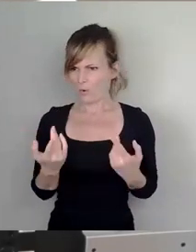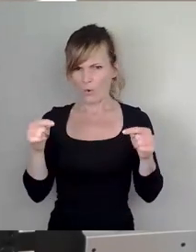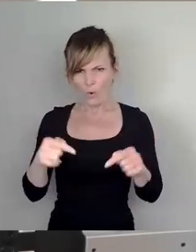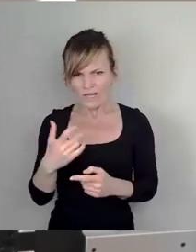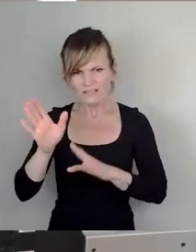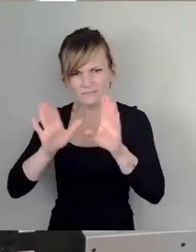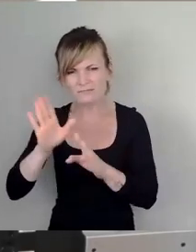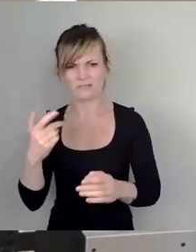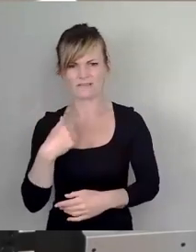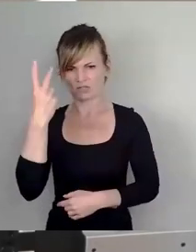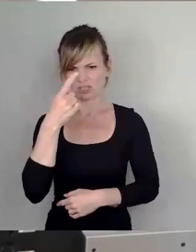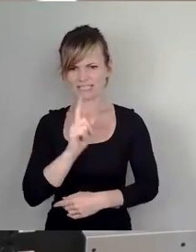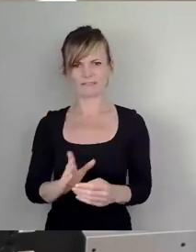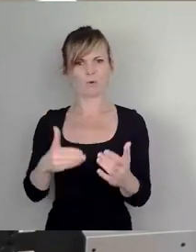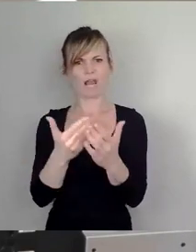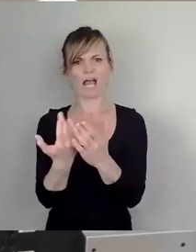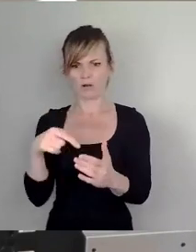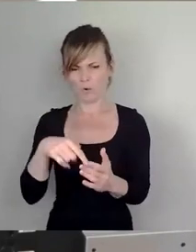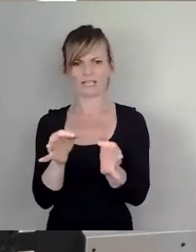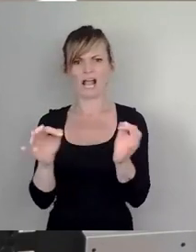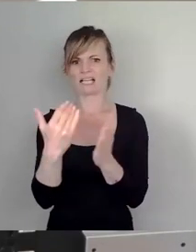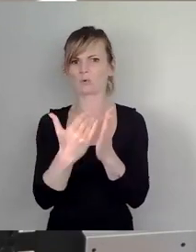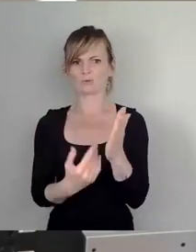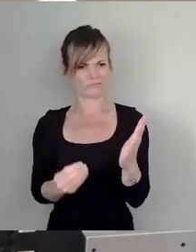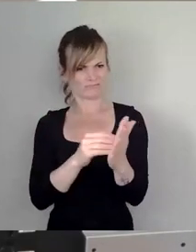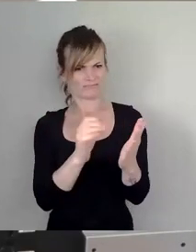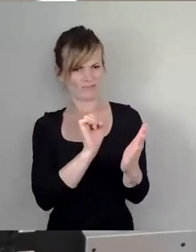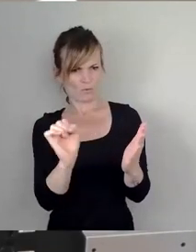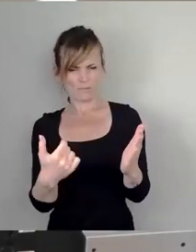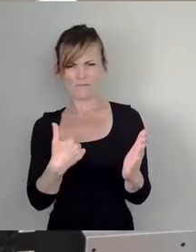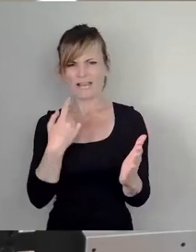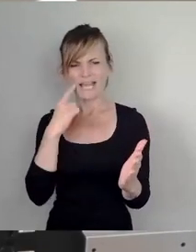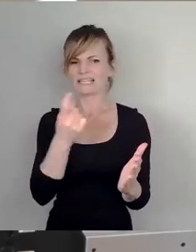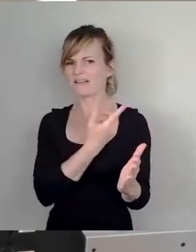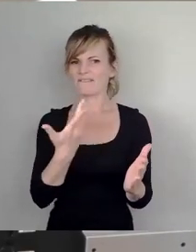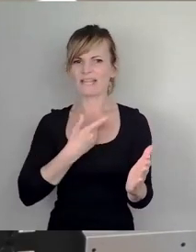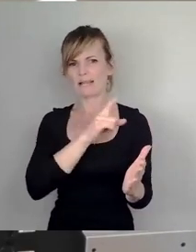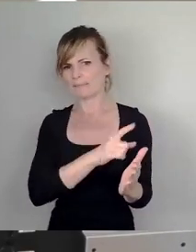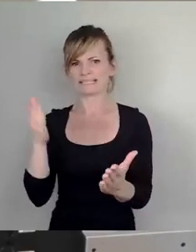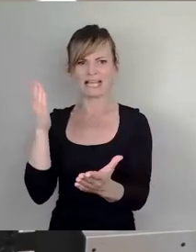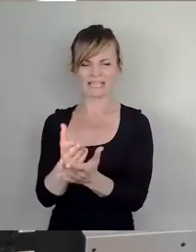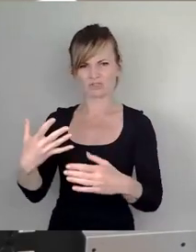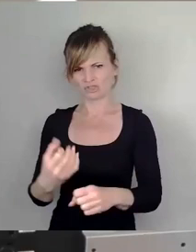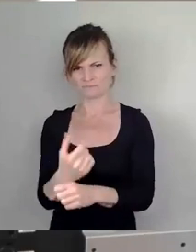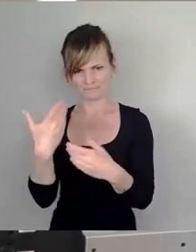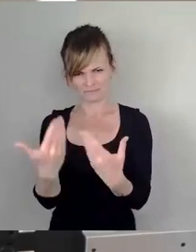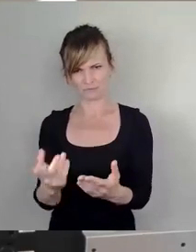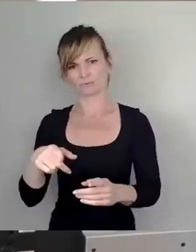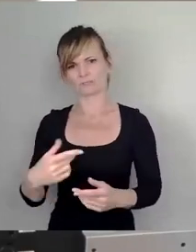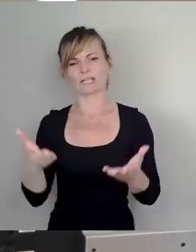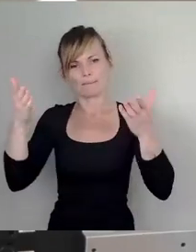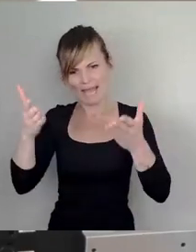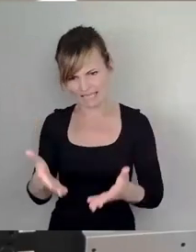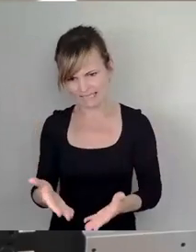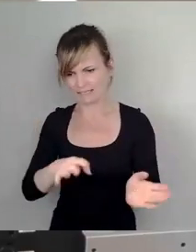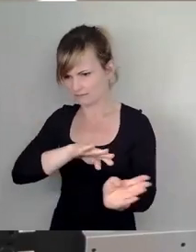diese Vorlage tatsächlich auf der Tagesordnung steht. Aber vielleicht will man es einfach zu Ende bringen und das ganze Ding dann mal beerdigen auf diese